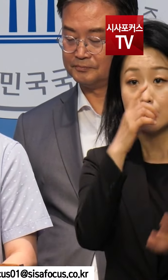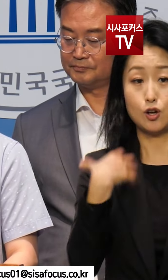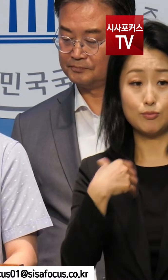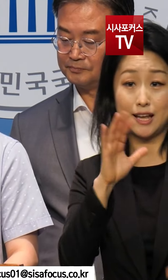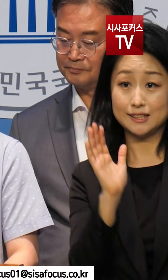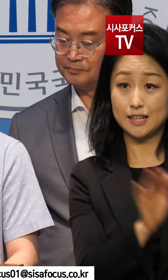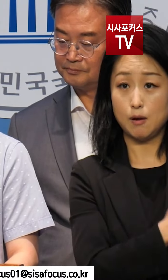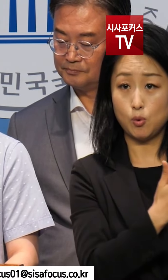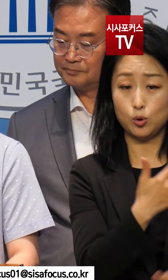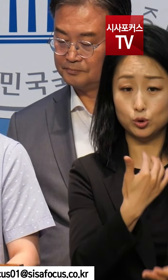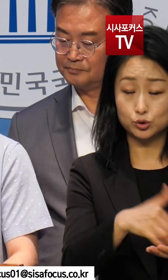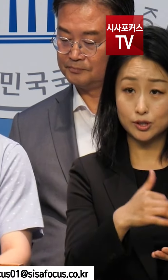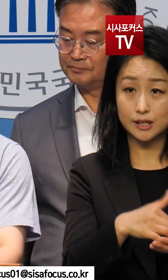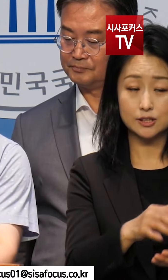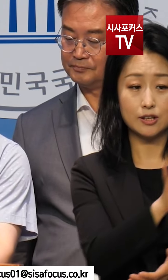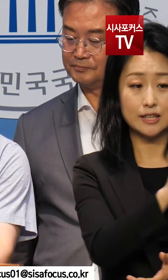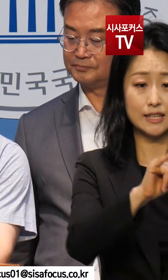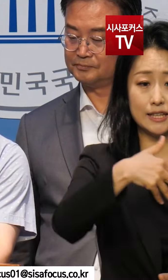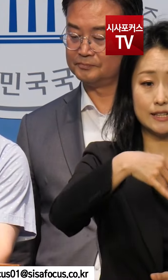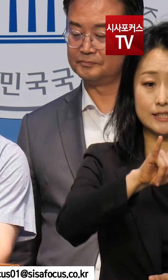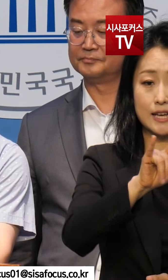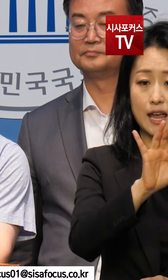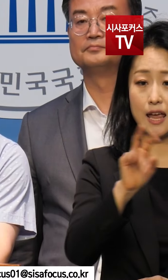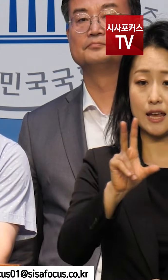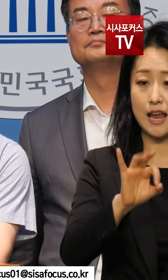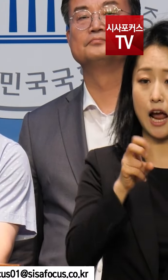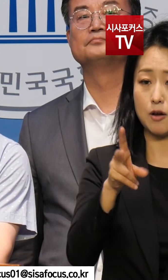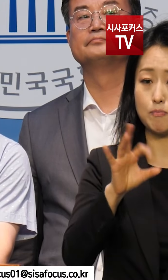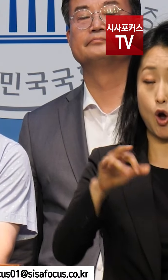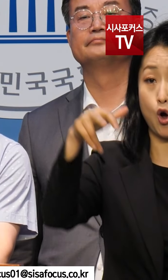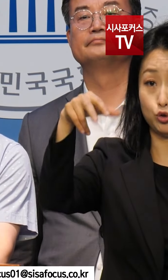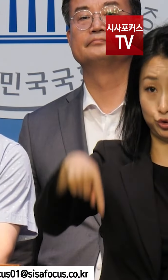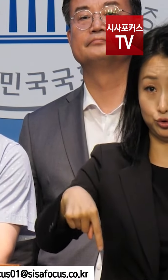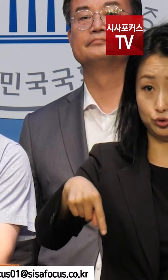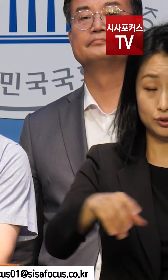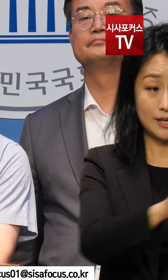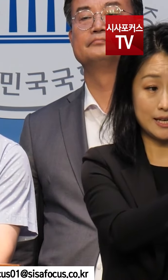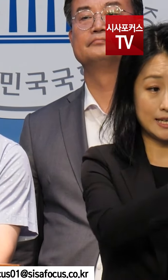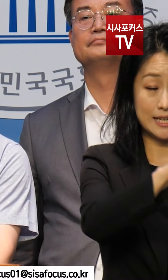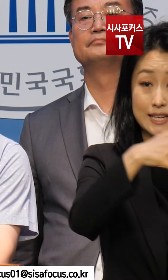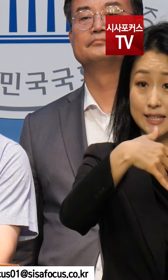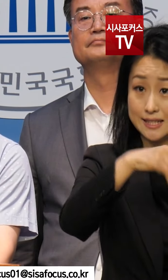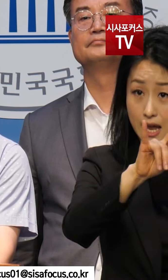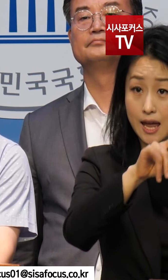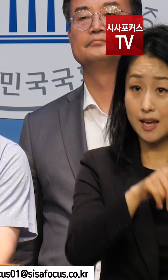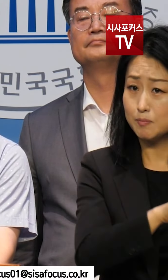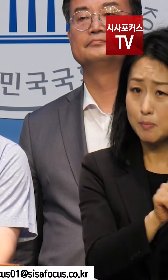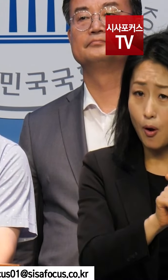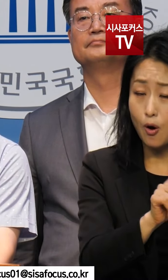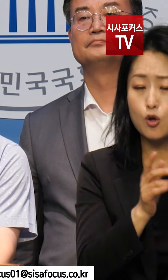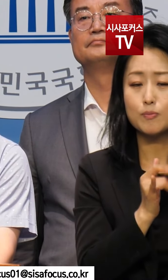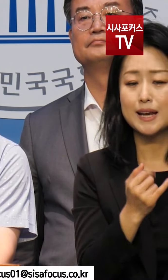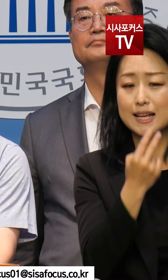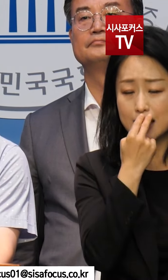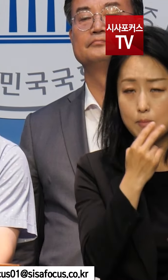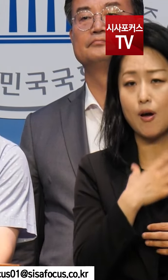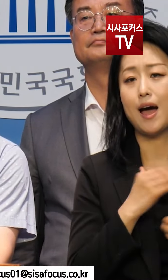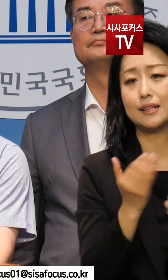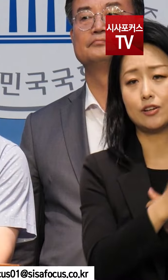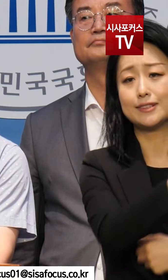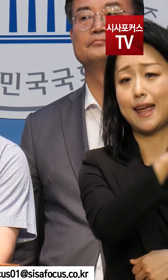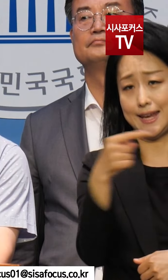실정으로 이채 양명주를 외쳤습니다. 이와 채가 앞에 있었음은 국민의 생명과 안전이